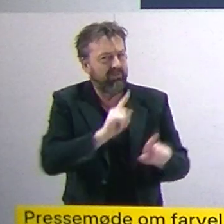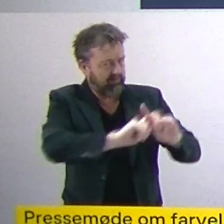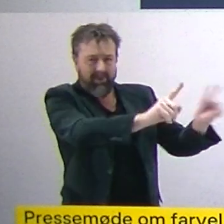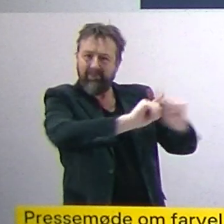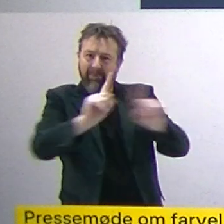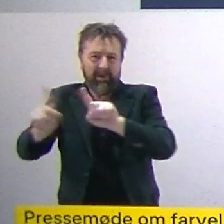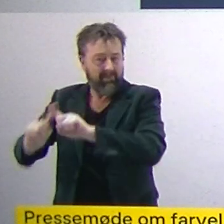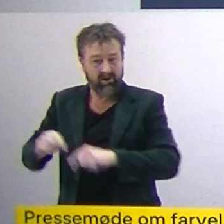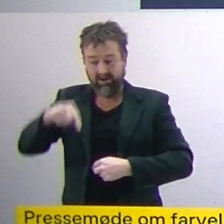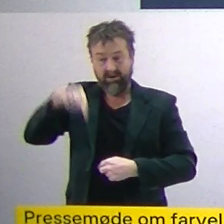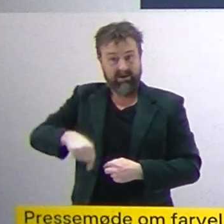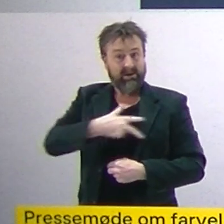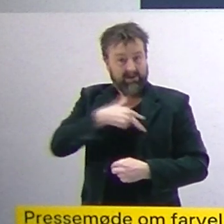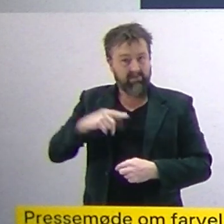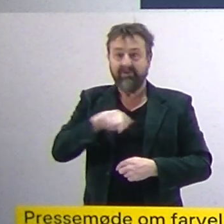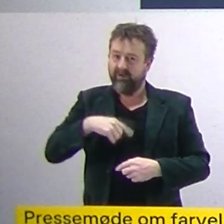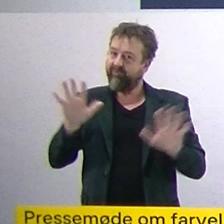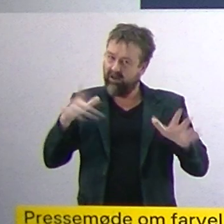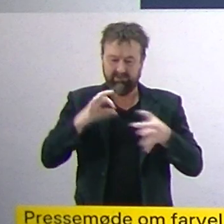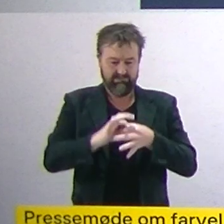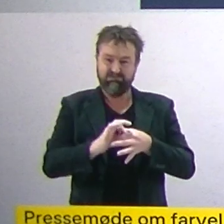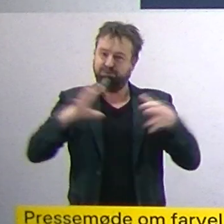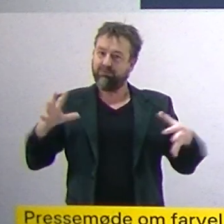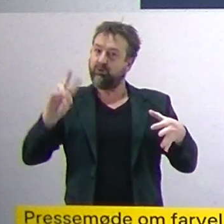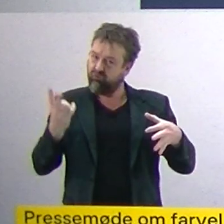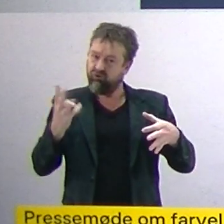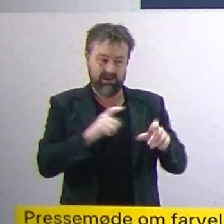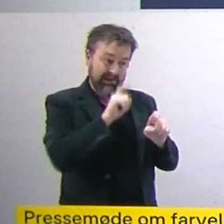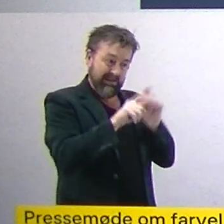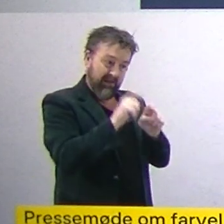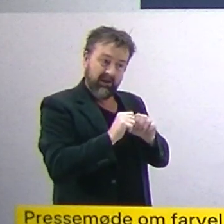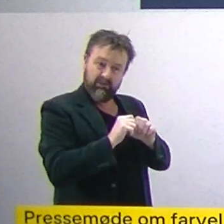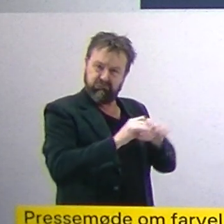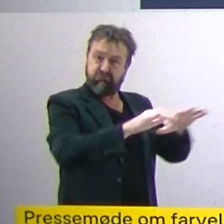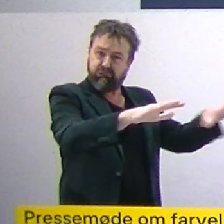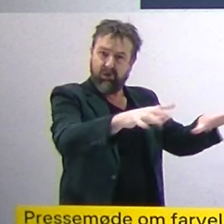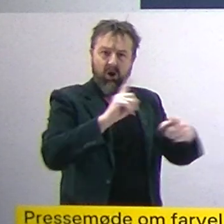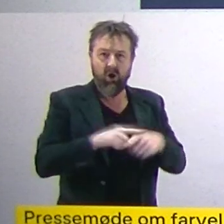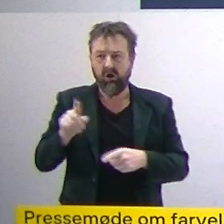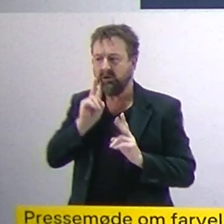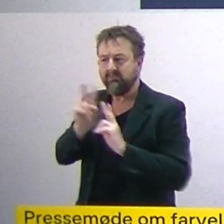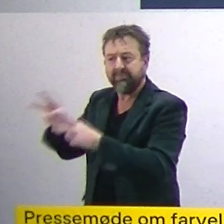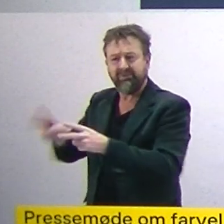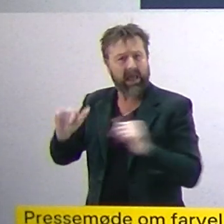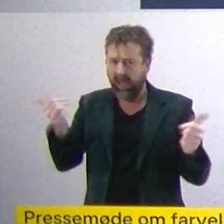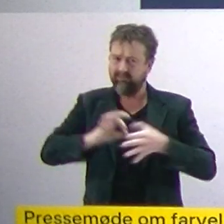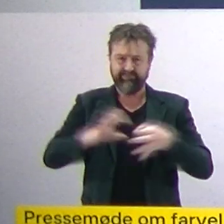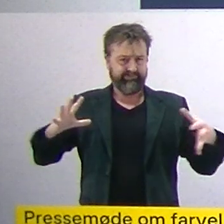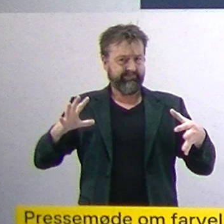at vi har den her de-kobling mellem smitte- og indlæggelsestal, smitte- og intensivpatienter. Og det er